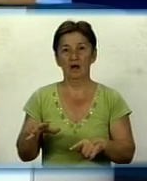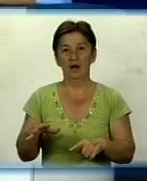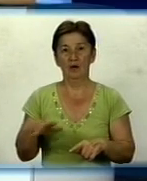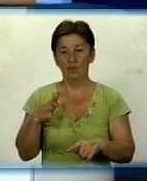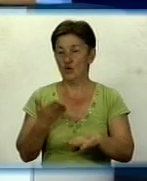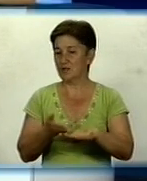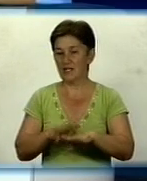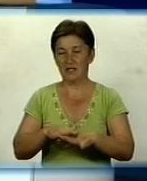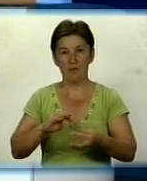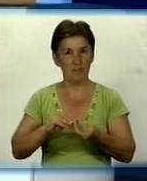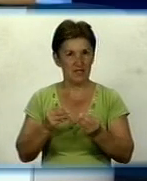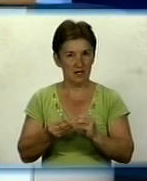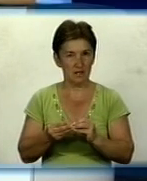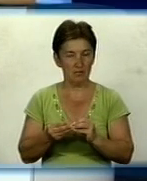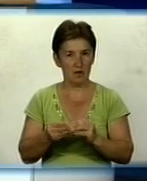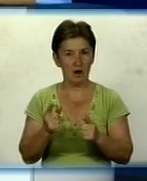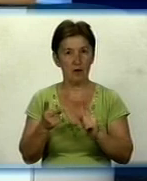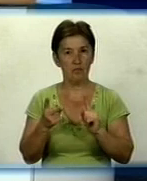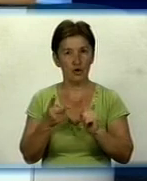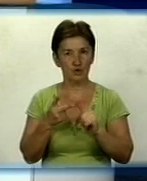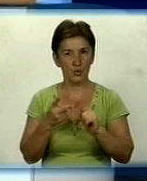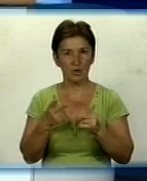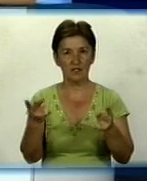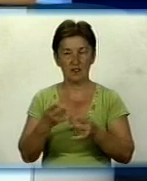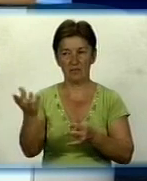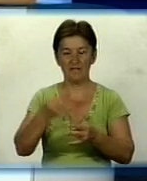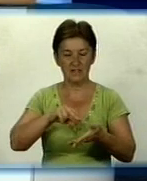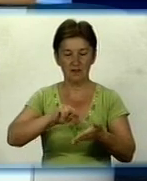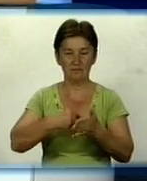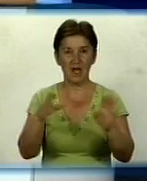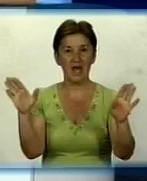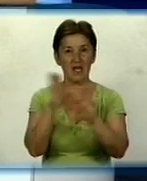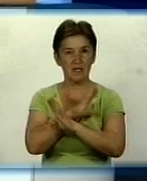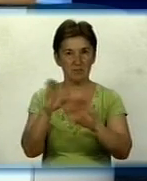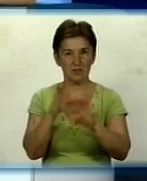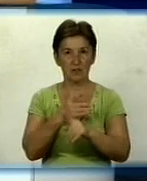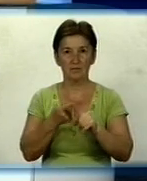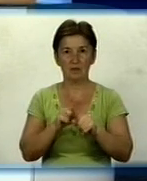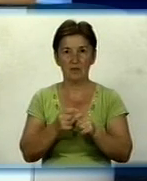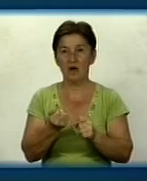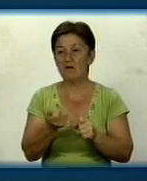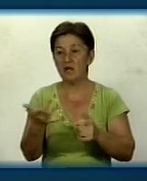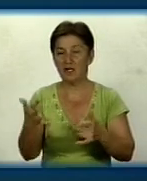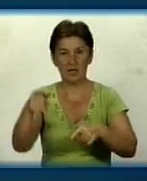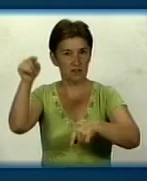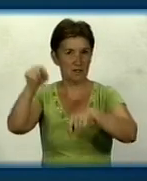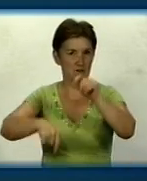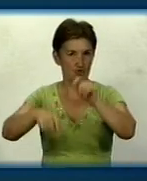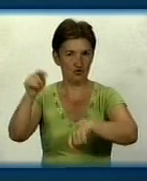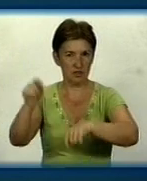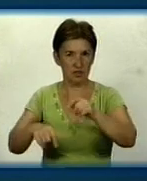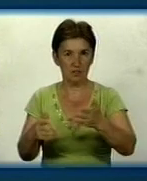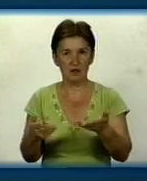складним питанням. По-друге, необхідно брати довідку гідрометцентру, яка визначає кількість дощів, які випали.